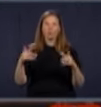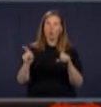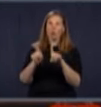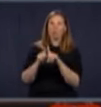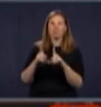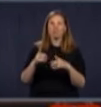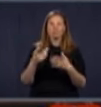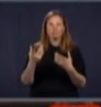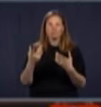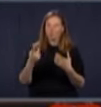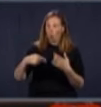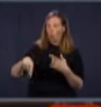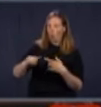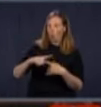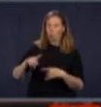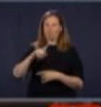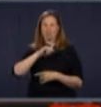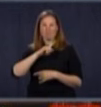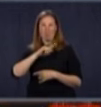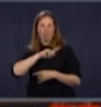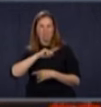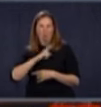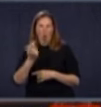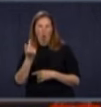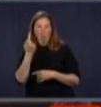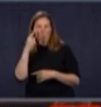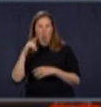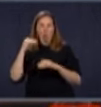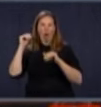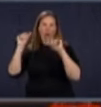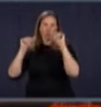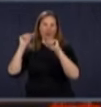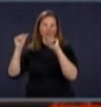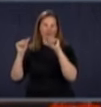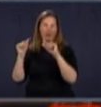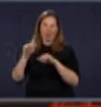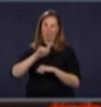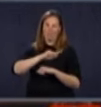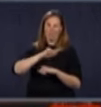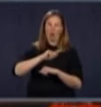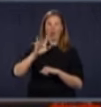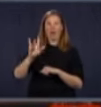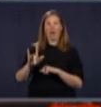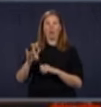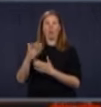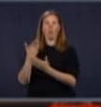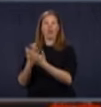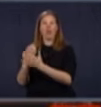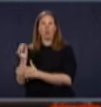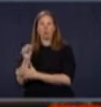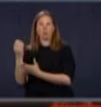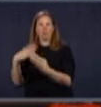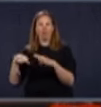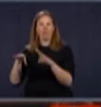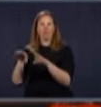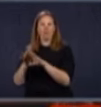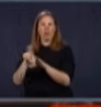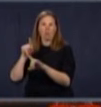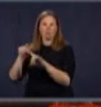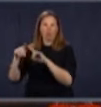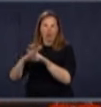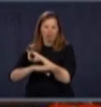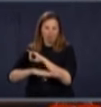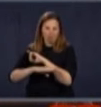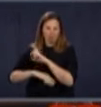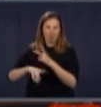qu'ils avaient peur, finalement, pour les adolescents. Bon, les écoles secondaires ont été fermées. Le